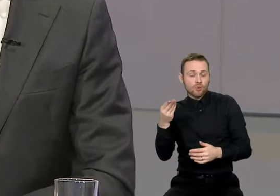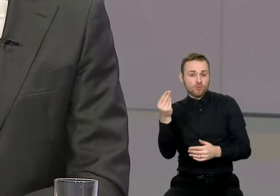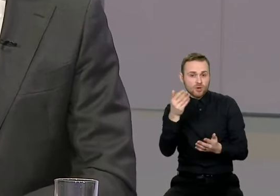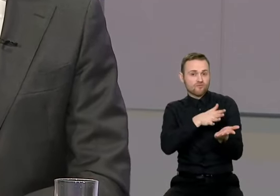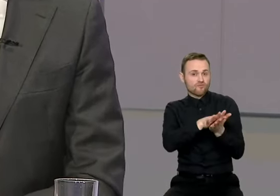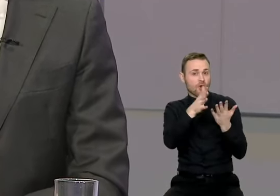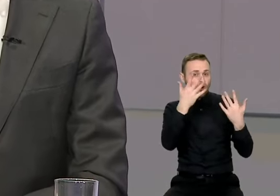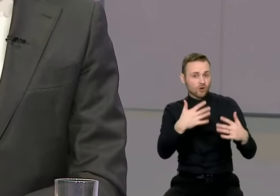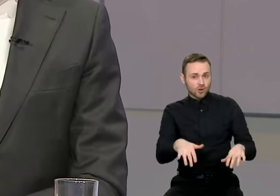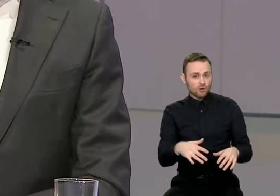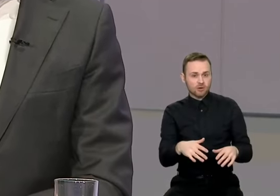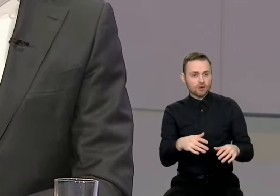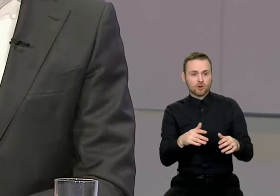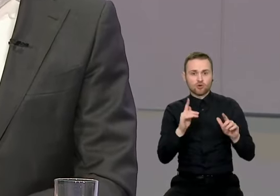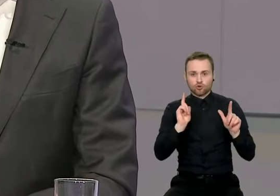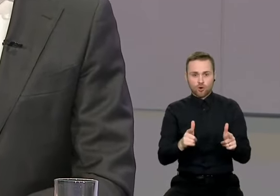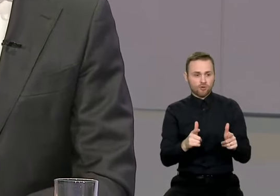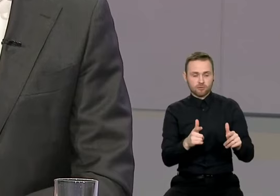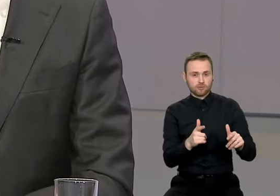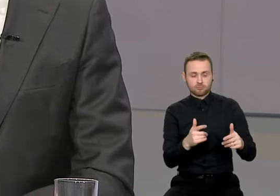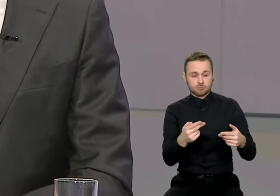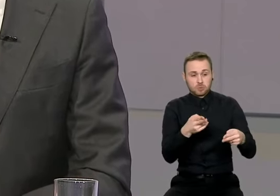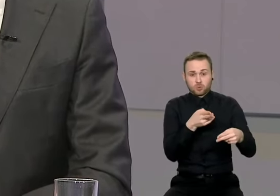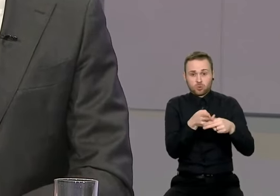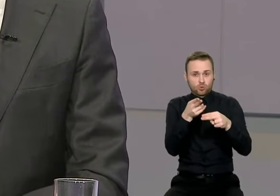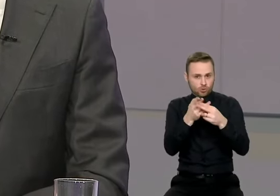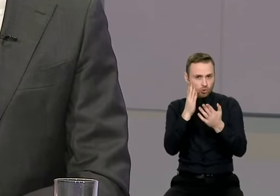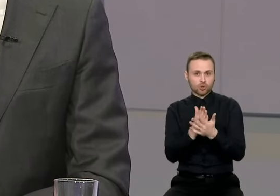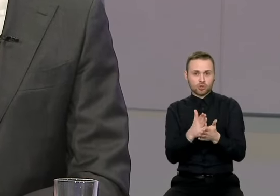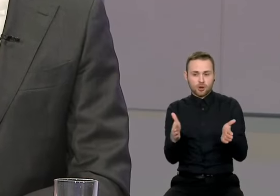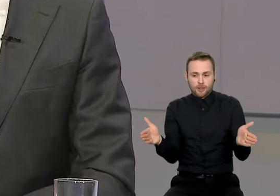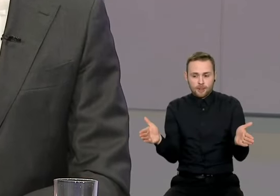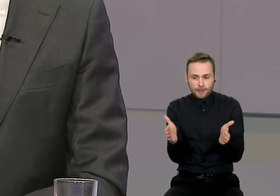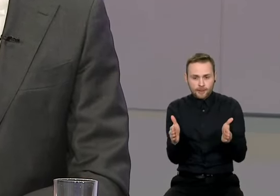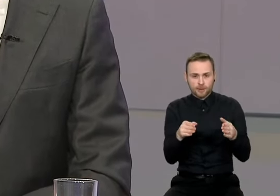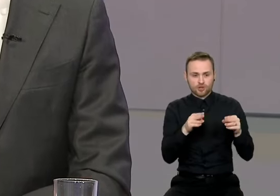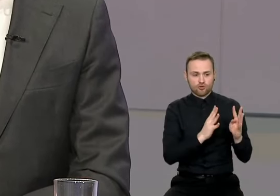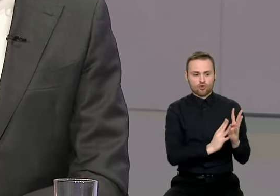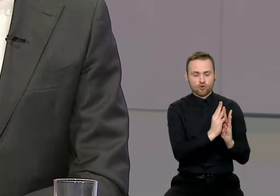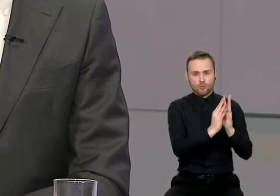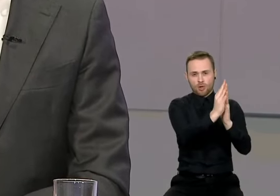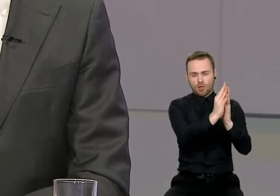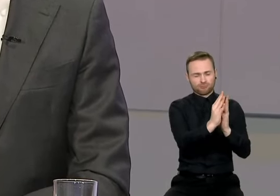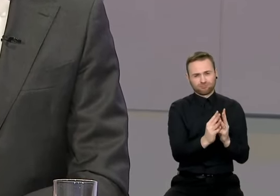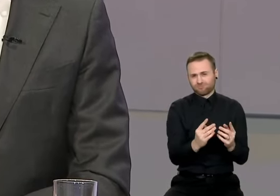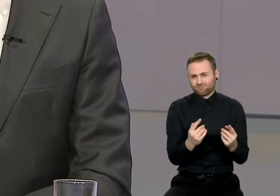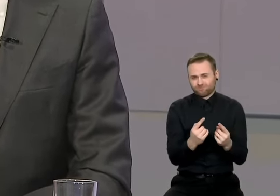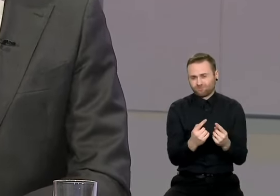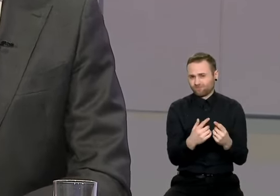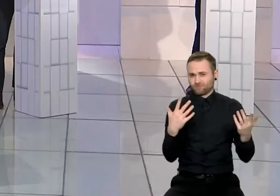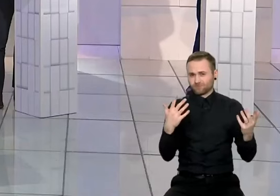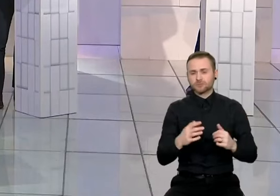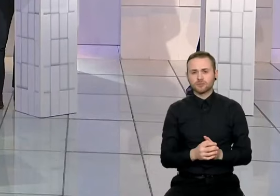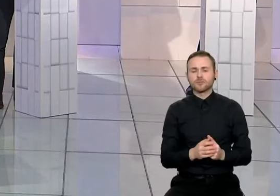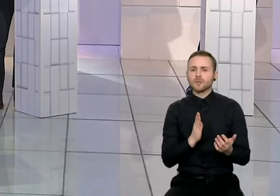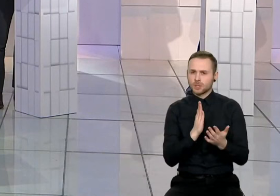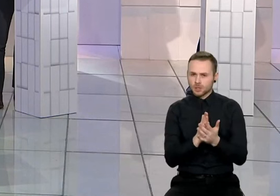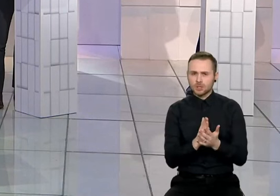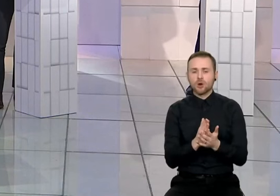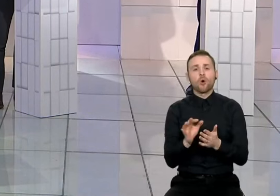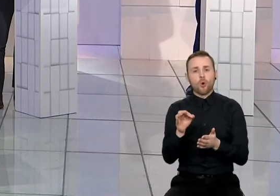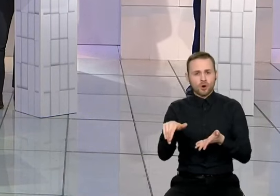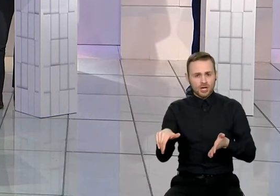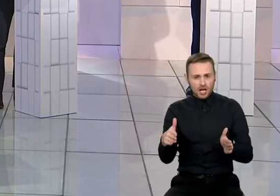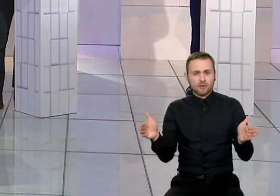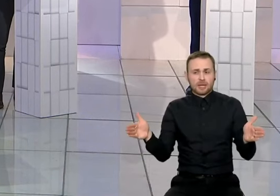pat, reiškia, nepadėdo, o trukdo eismo, aš manau. Taip kad tų problemų svaismų yra daug ir ne tik siaurinimo